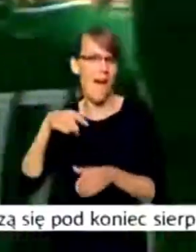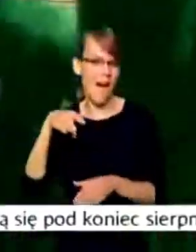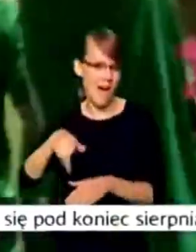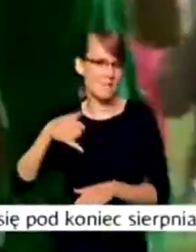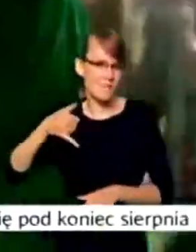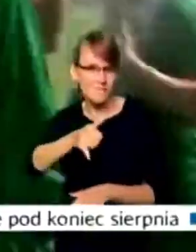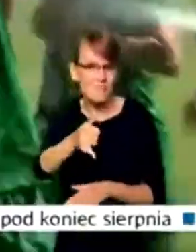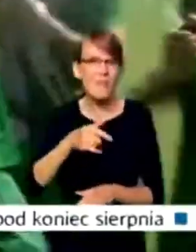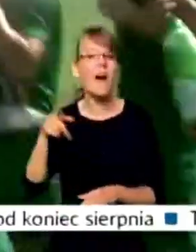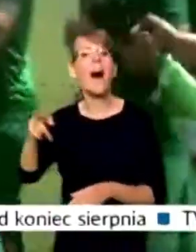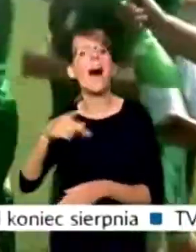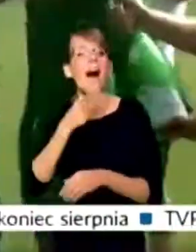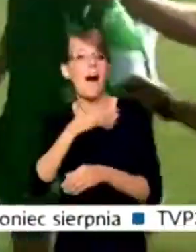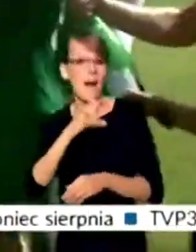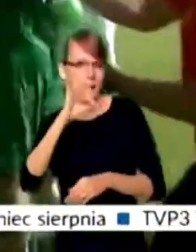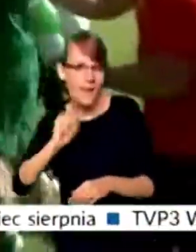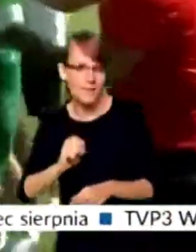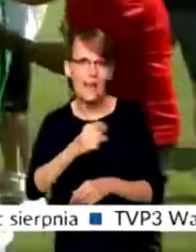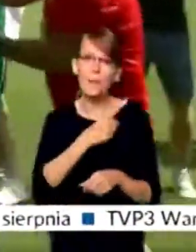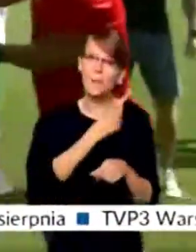klubów z ekstraklasy pierwszej i drugiej ligi.